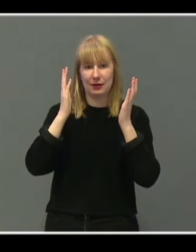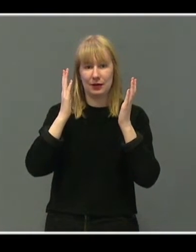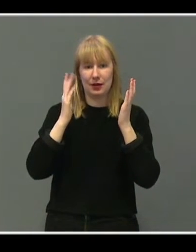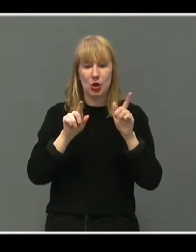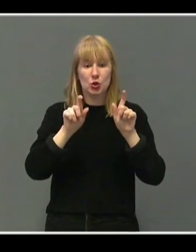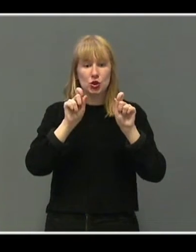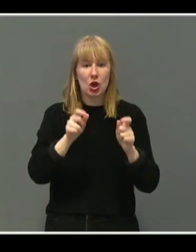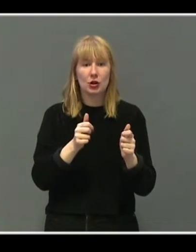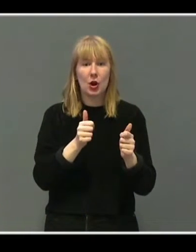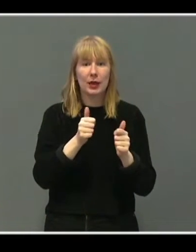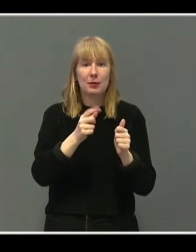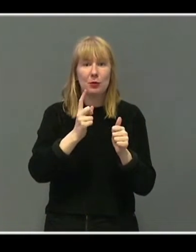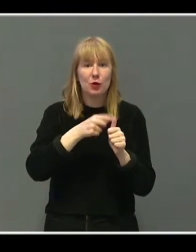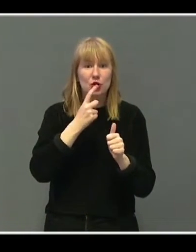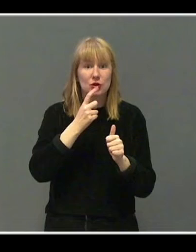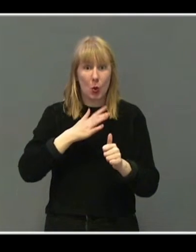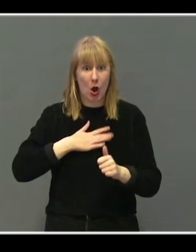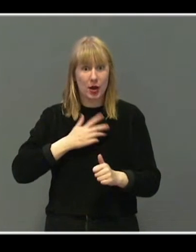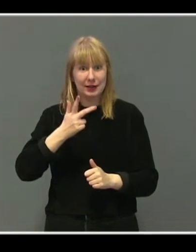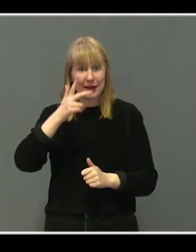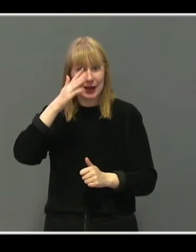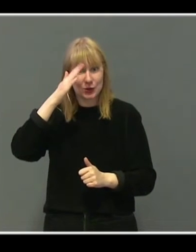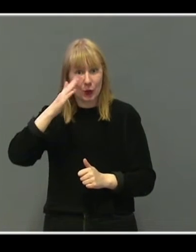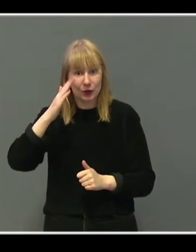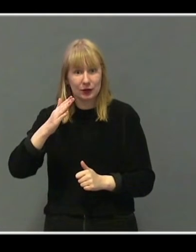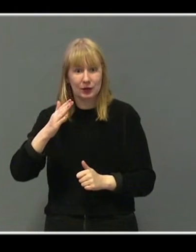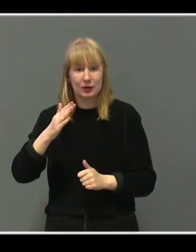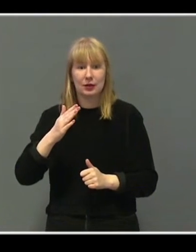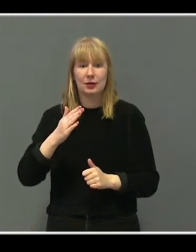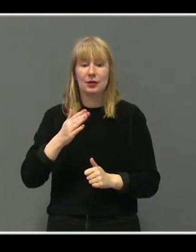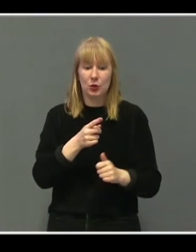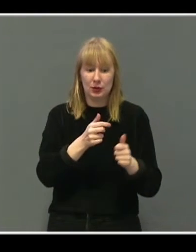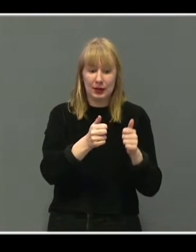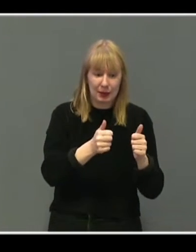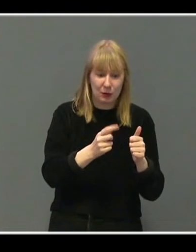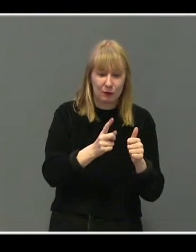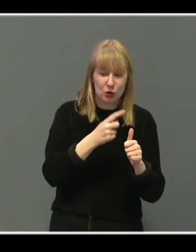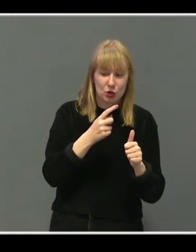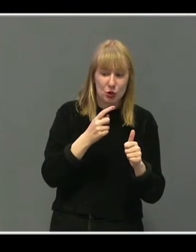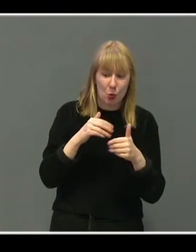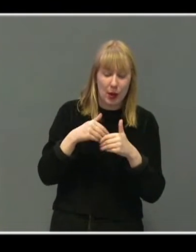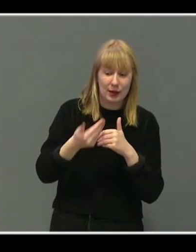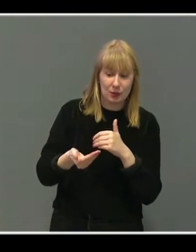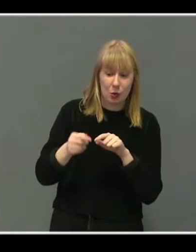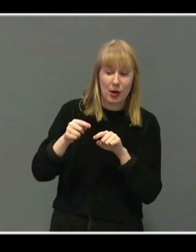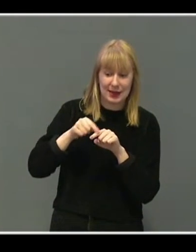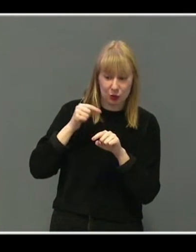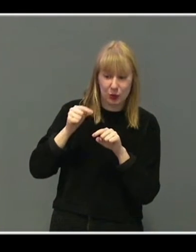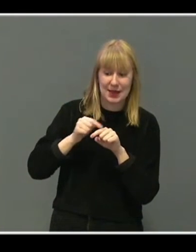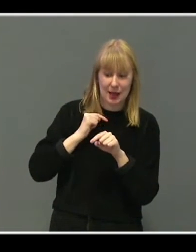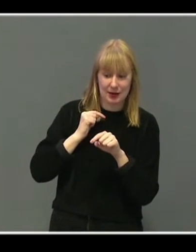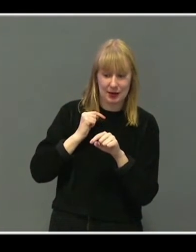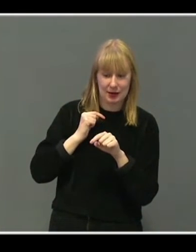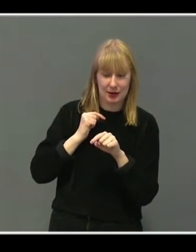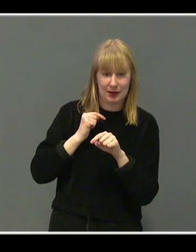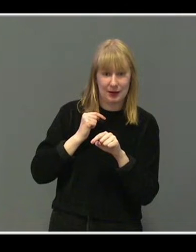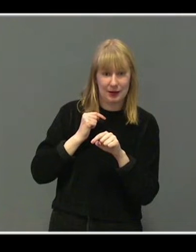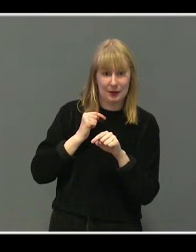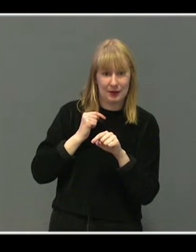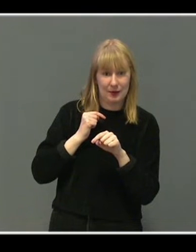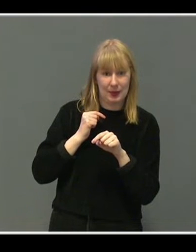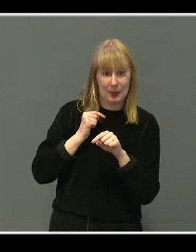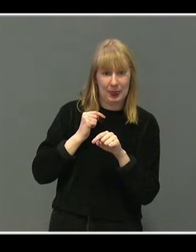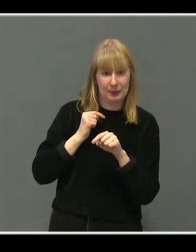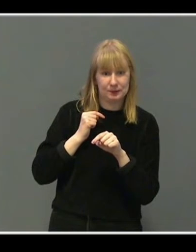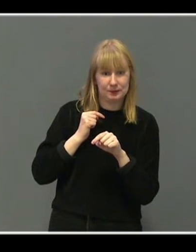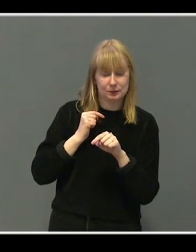begynte å game først. Hun har tre sønner. Og så introduserer hun gaming til sine sønner, treffer de i gamingverdenen, og så ser hun på meg lenge, tar en kunstperse